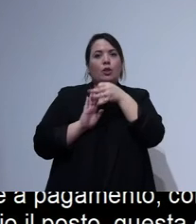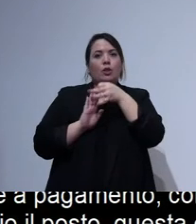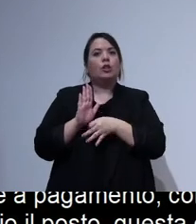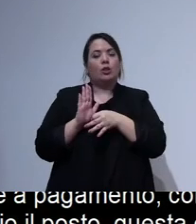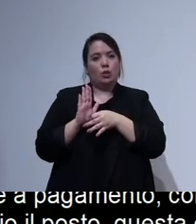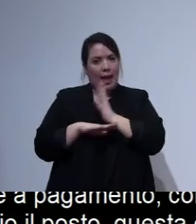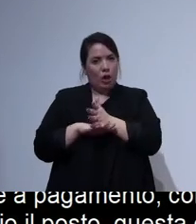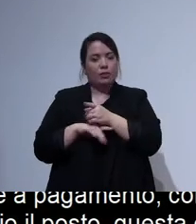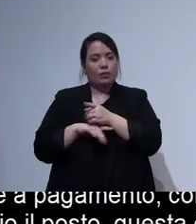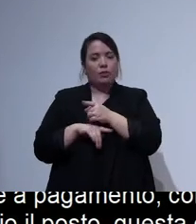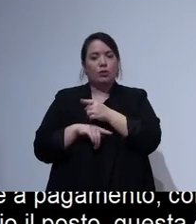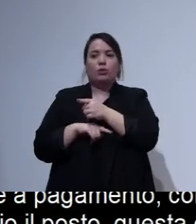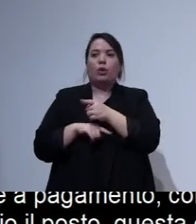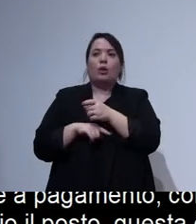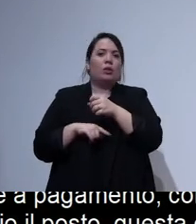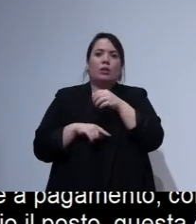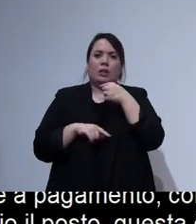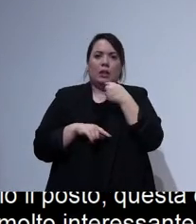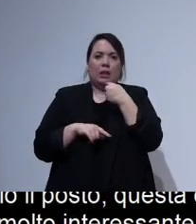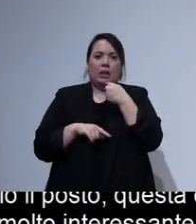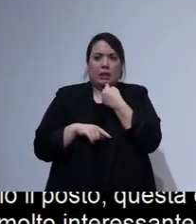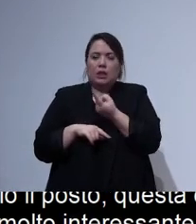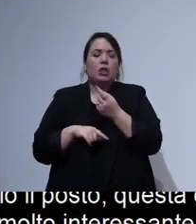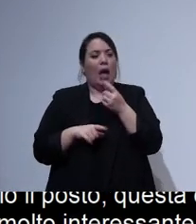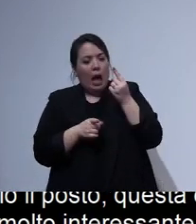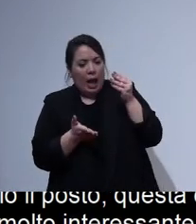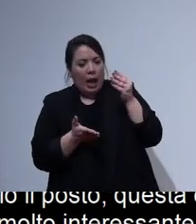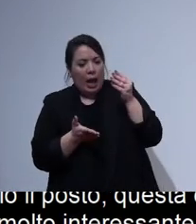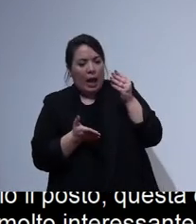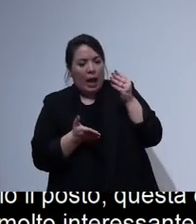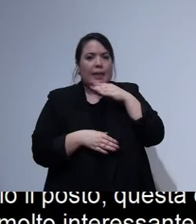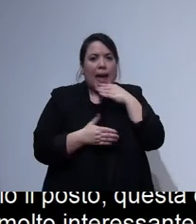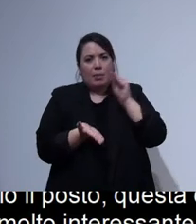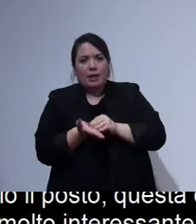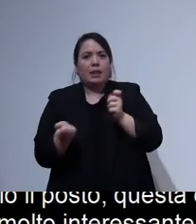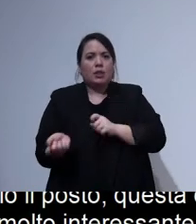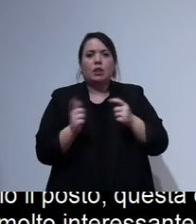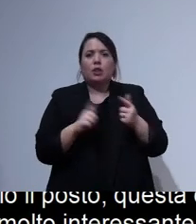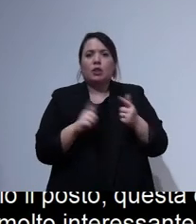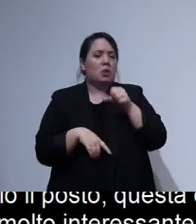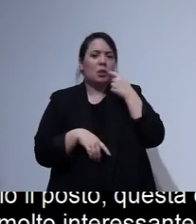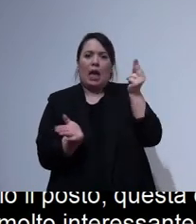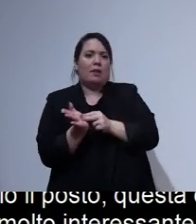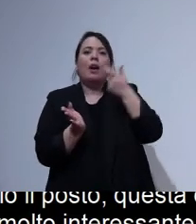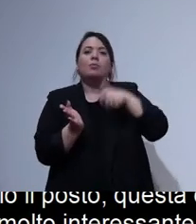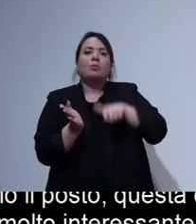proprio scritto che non c'è bisogno di indicare la presenza dell'animale perché tutti i cani d'assistenza sono